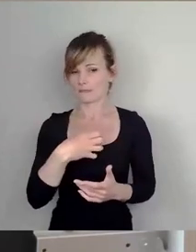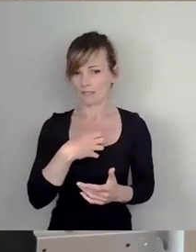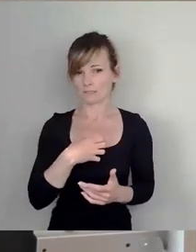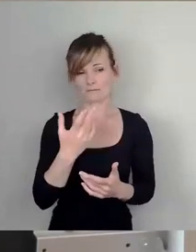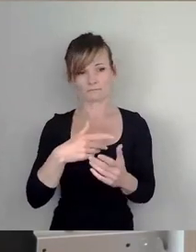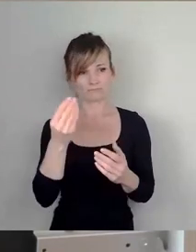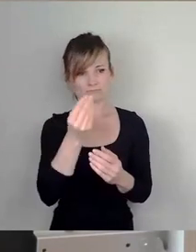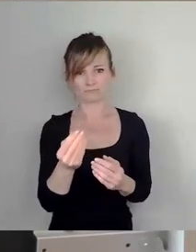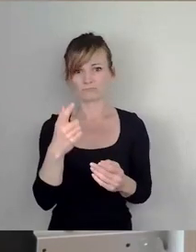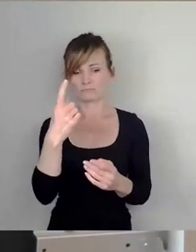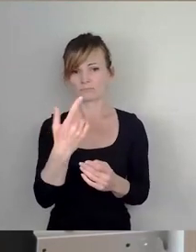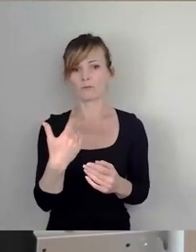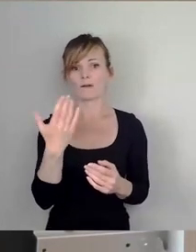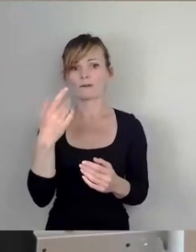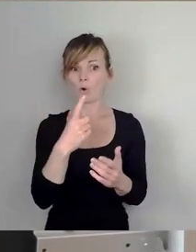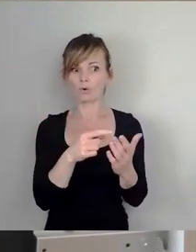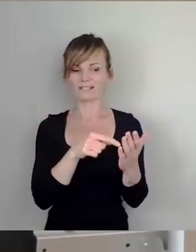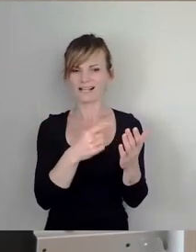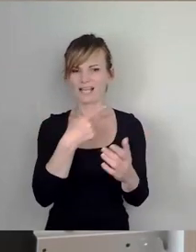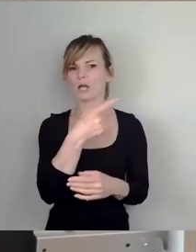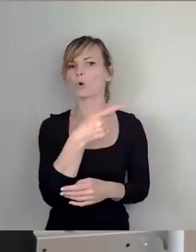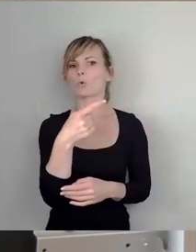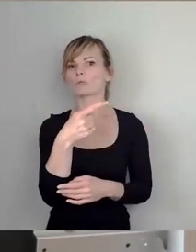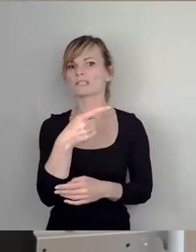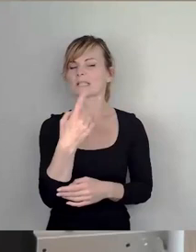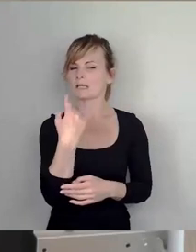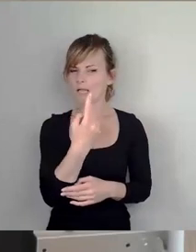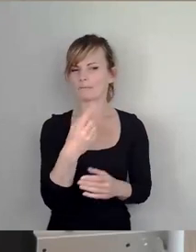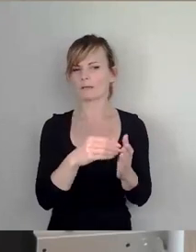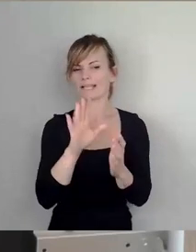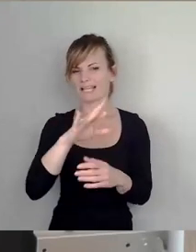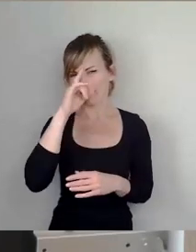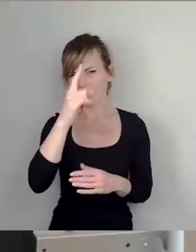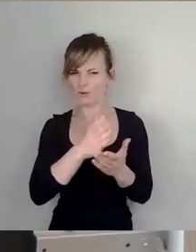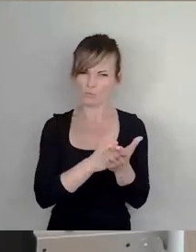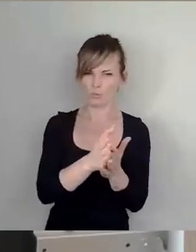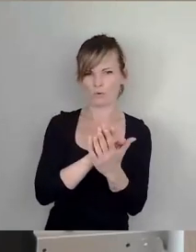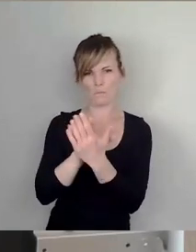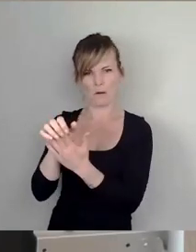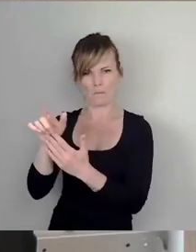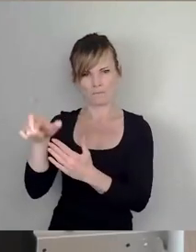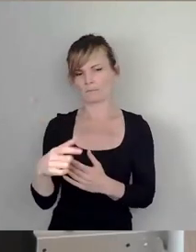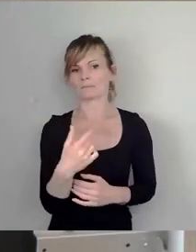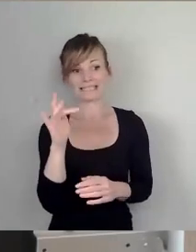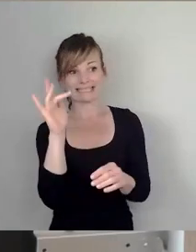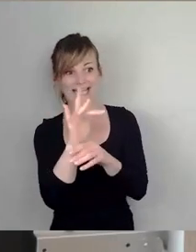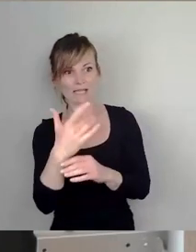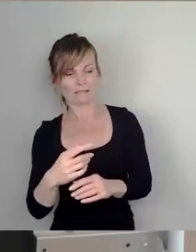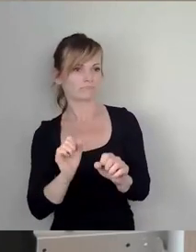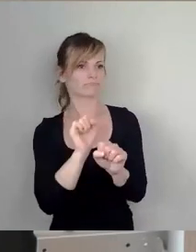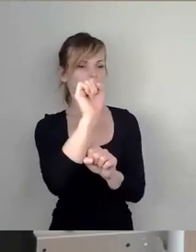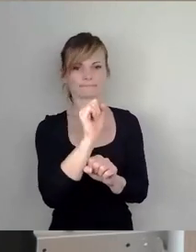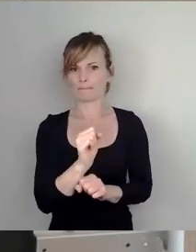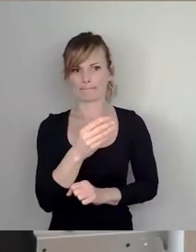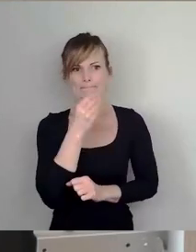Arnold angeführt, oft in den Jury sich befinden und dort ihre Meinung durchsetzen, weil sich keiner getraut, gegen sie aufzutreten. So